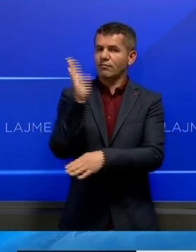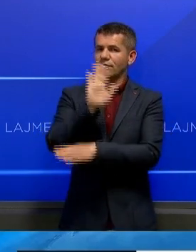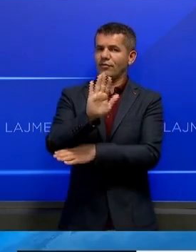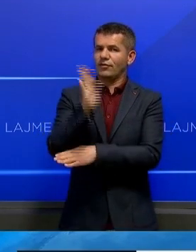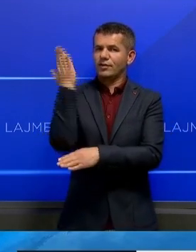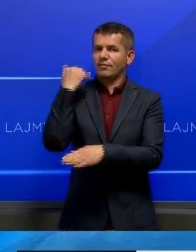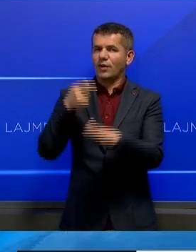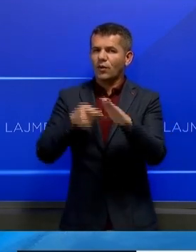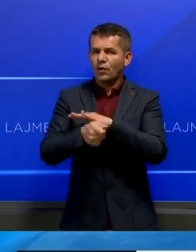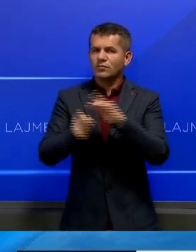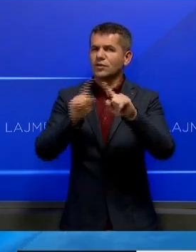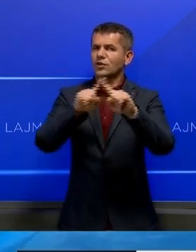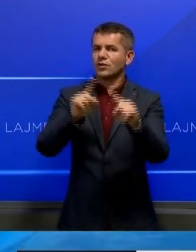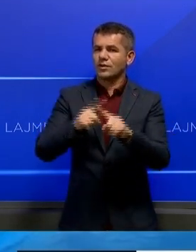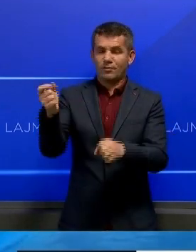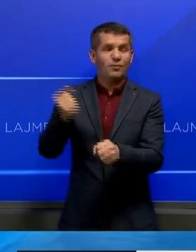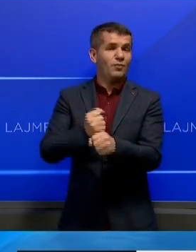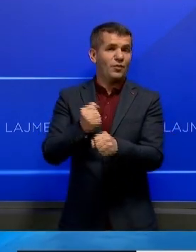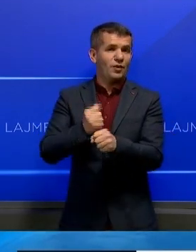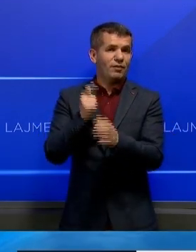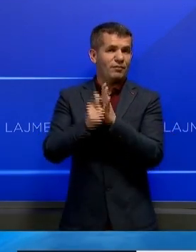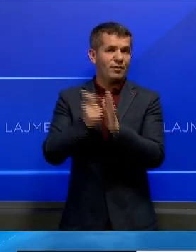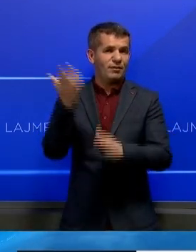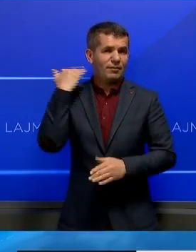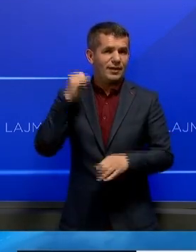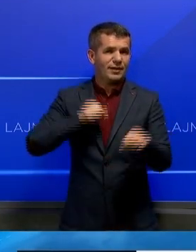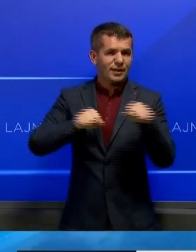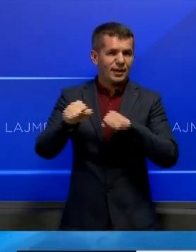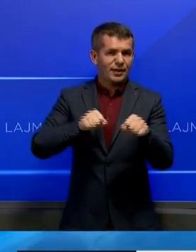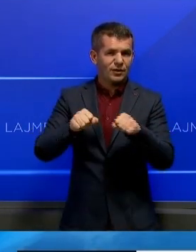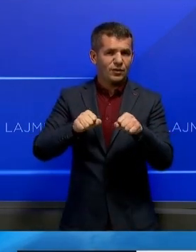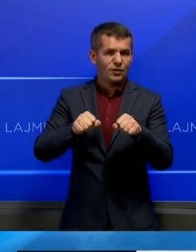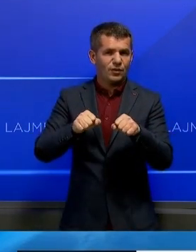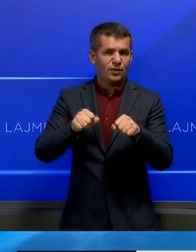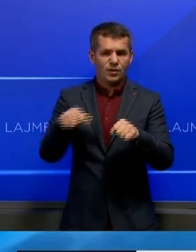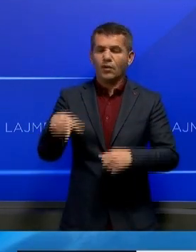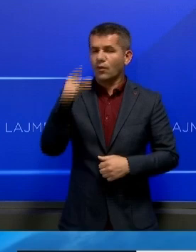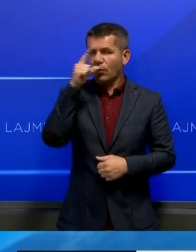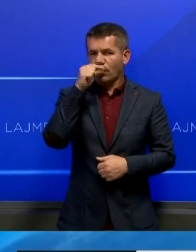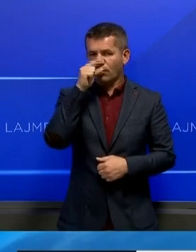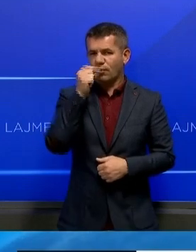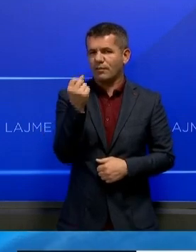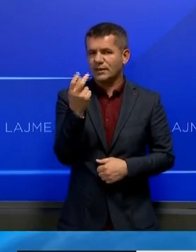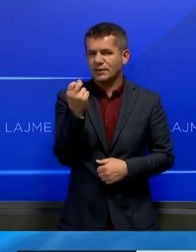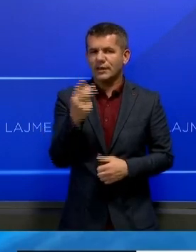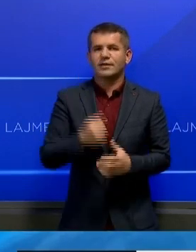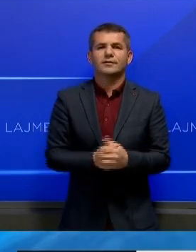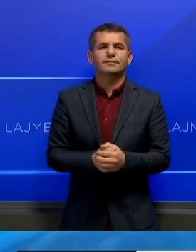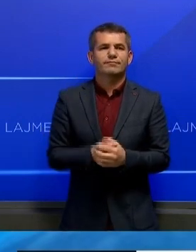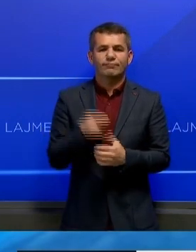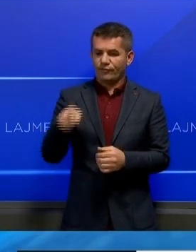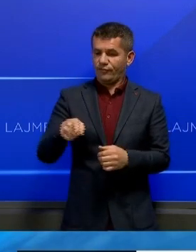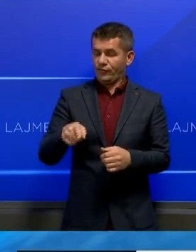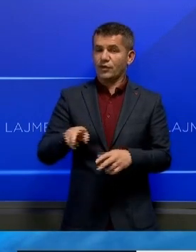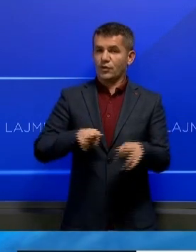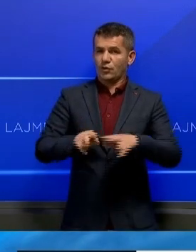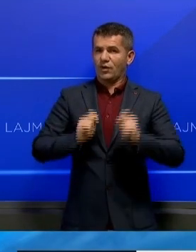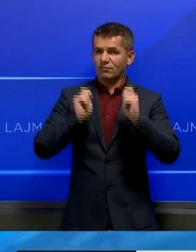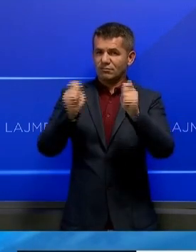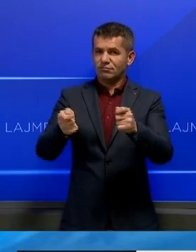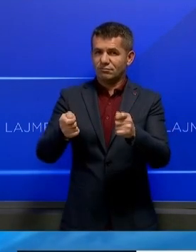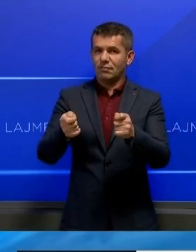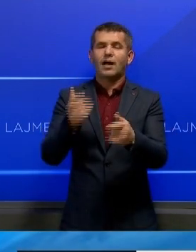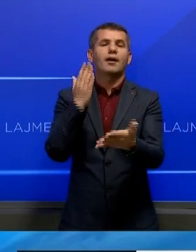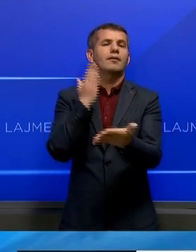dyrtar gjatë kohës kura ju shtrante dëtyrën e drejtorit të urbanizmit në komunën e Prishtinës. Në këtë aktë akuzes, Kras Libun